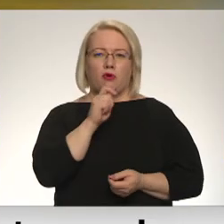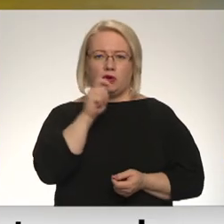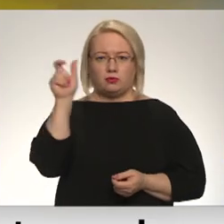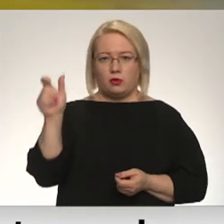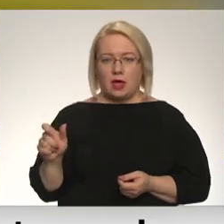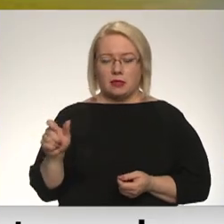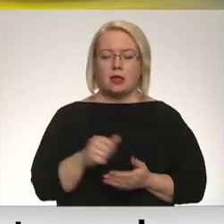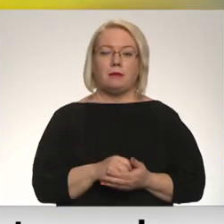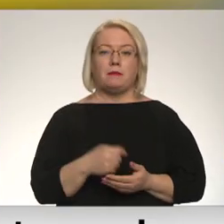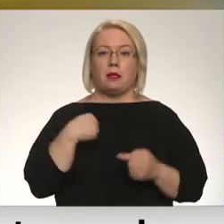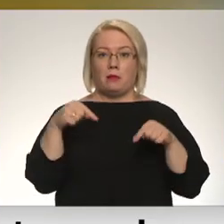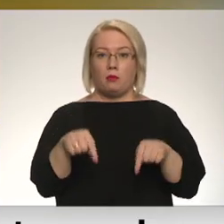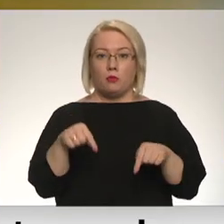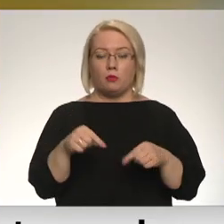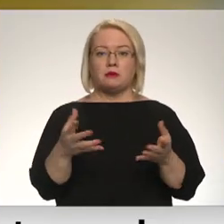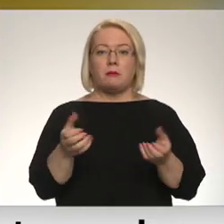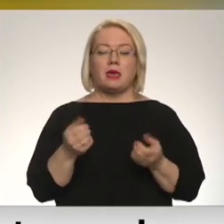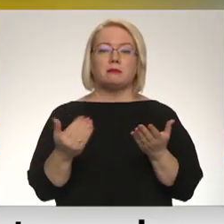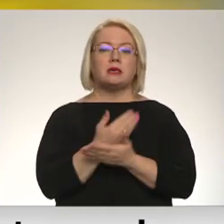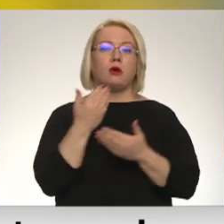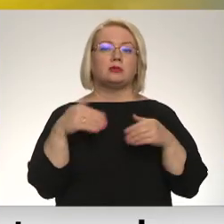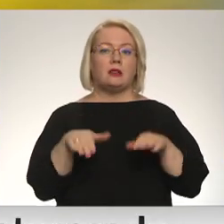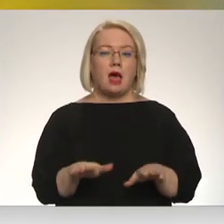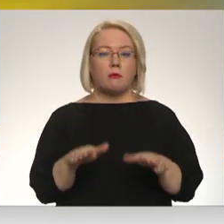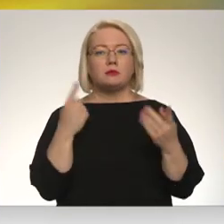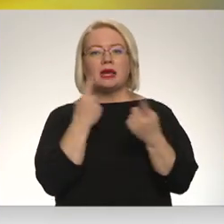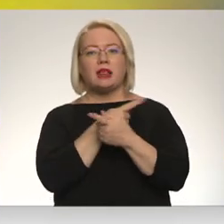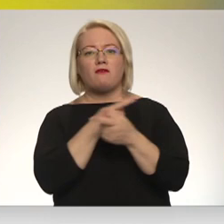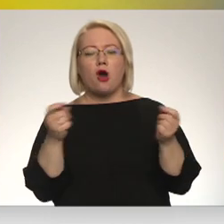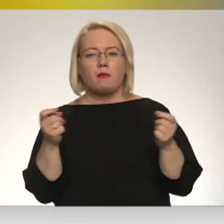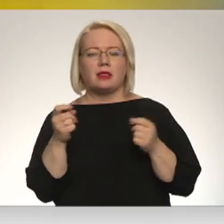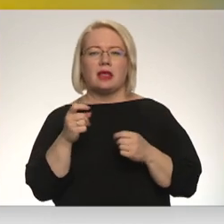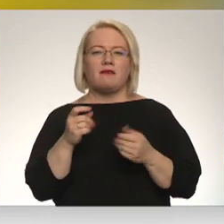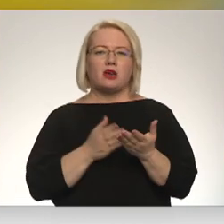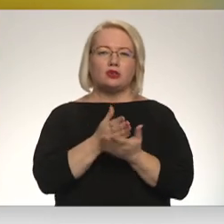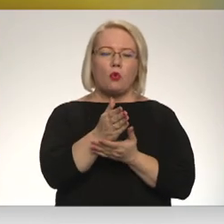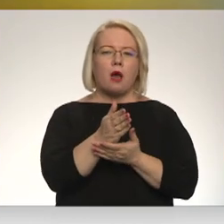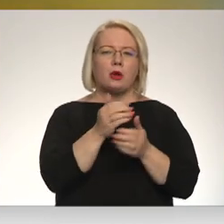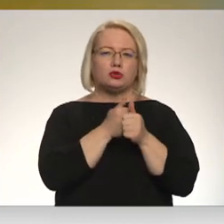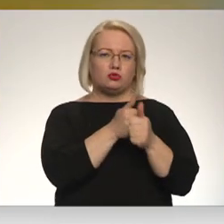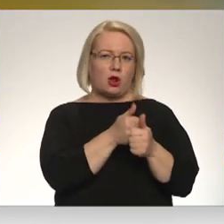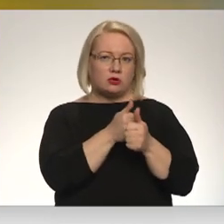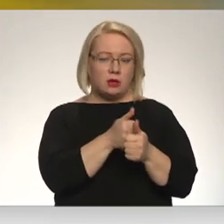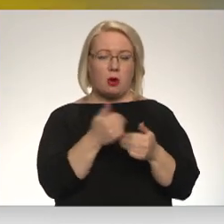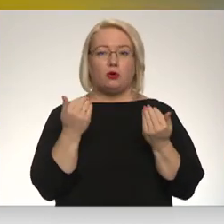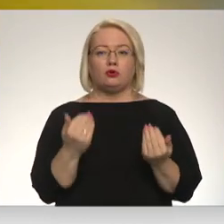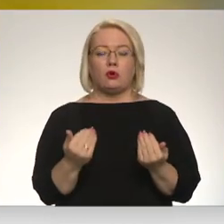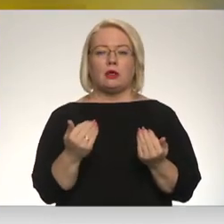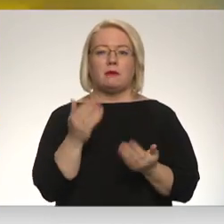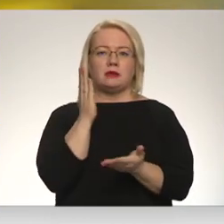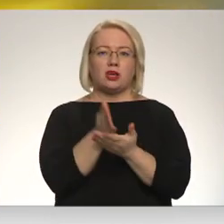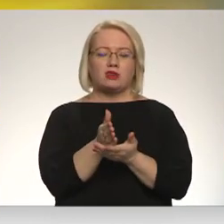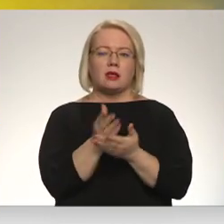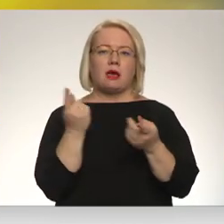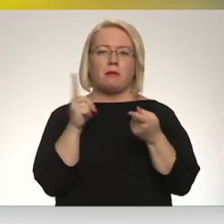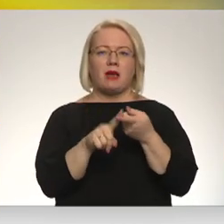Tāpat pie mums tikmēr pieņemts jauns lēmums informatīvās telpas uzraudzībai. Tāpēc šobrīd mums tieši rēdēja